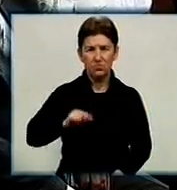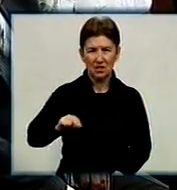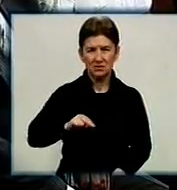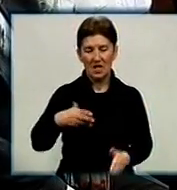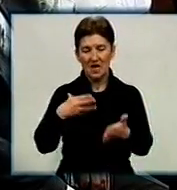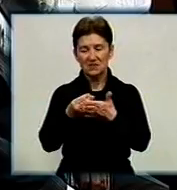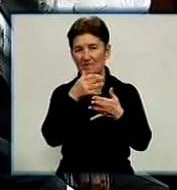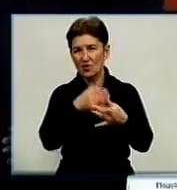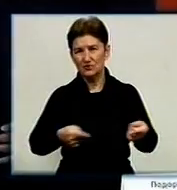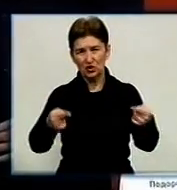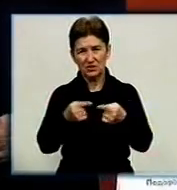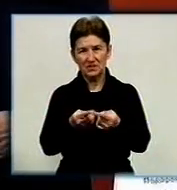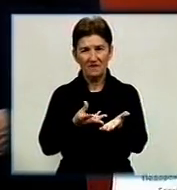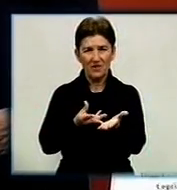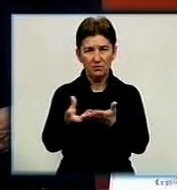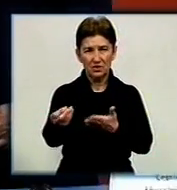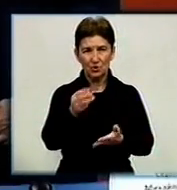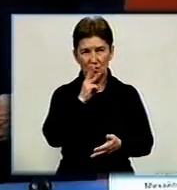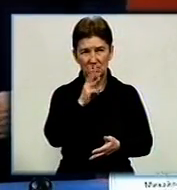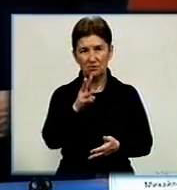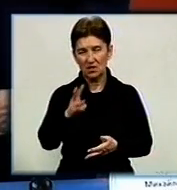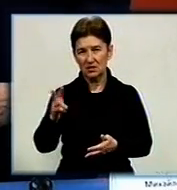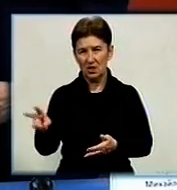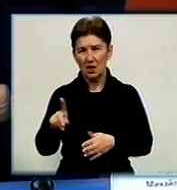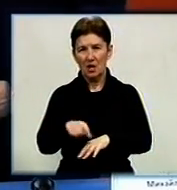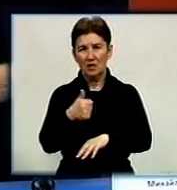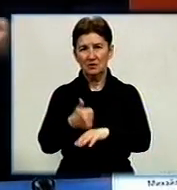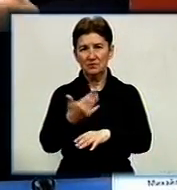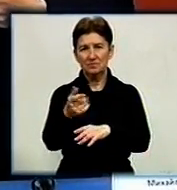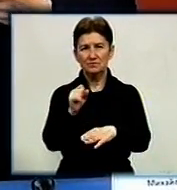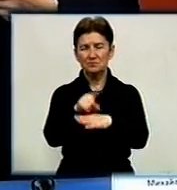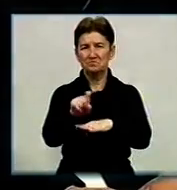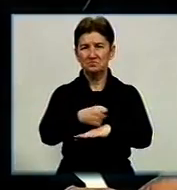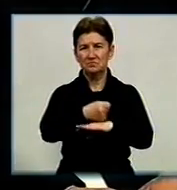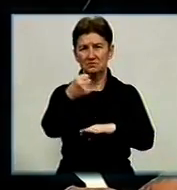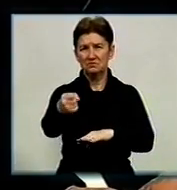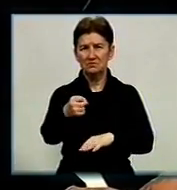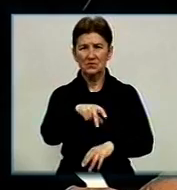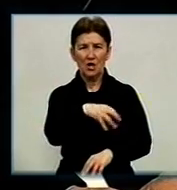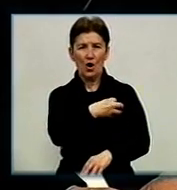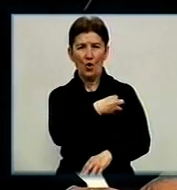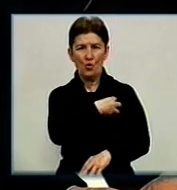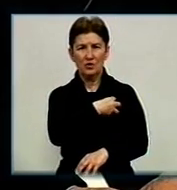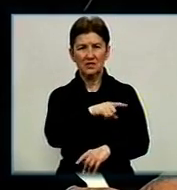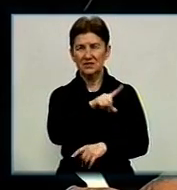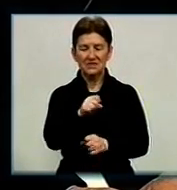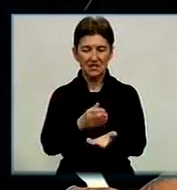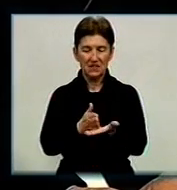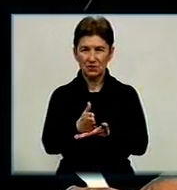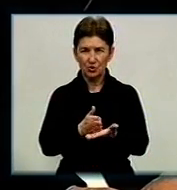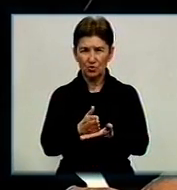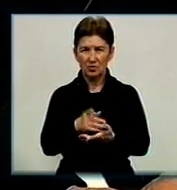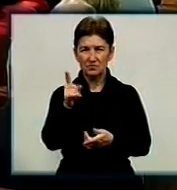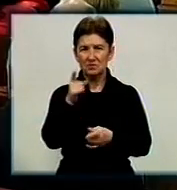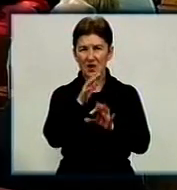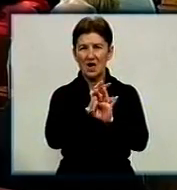своєчасною виплатою зарплати. Голова служби привітав новопризначеного очільника та вручив йому орден за заслуги третього ступеню. Той, в свою